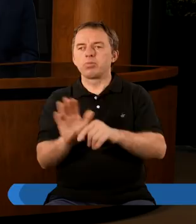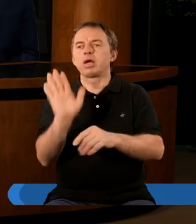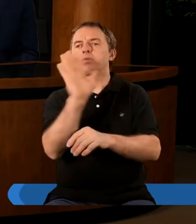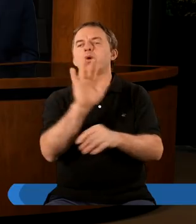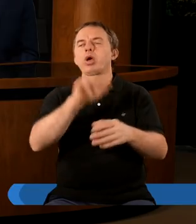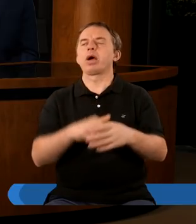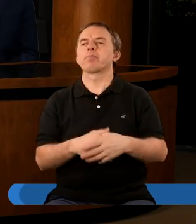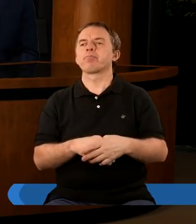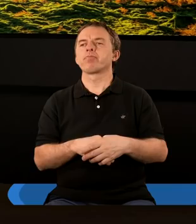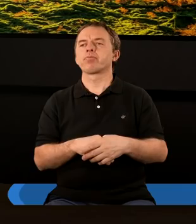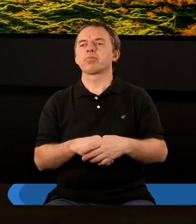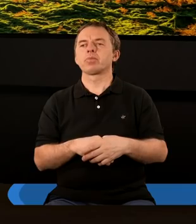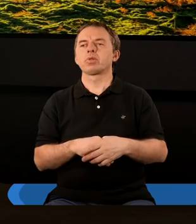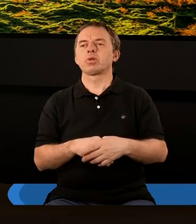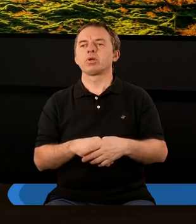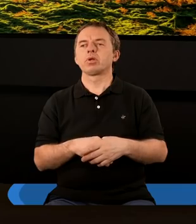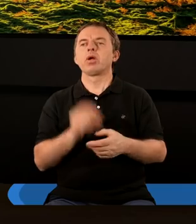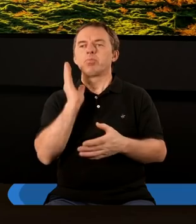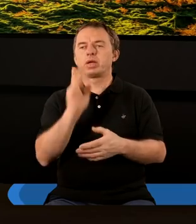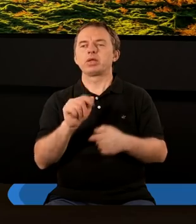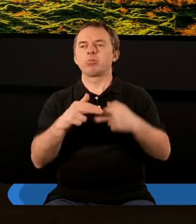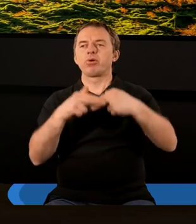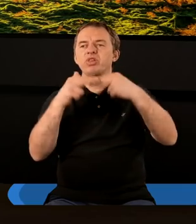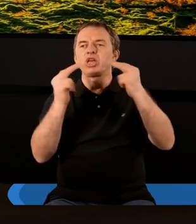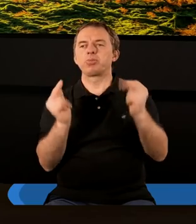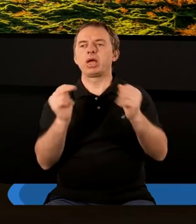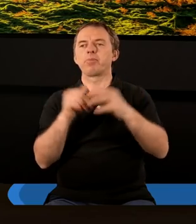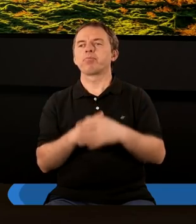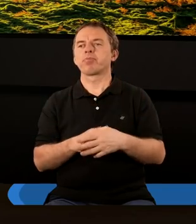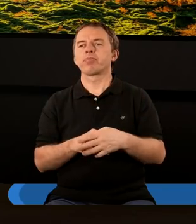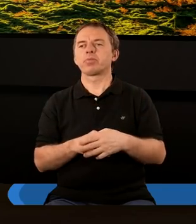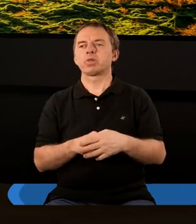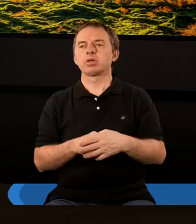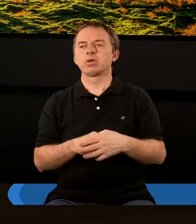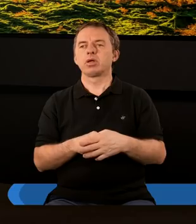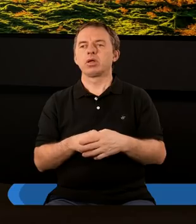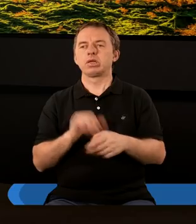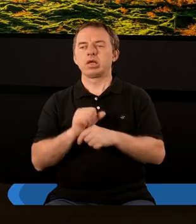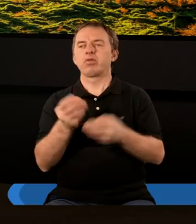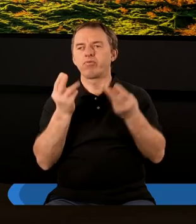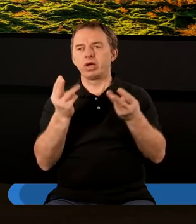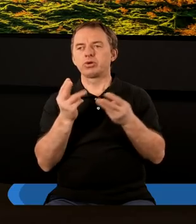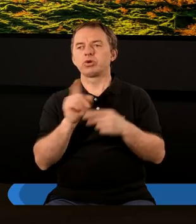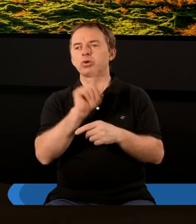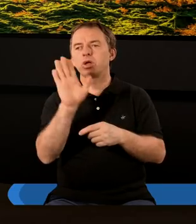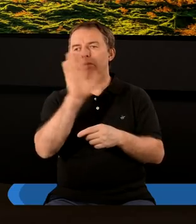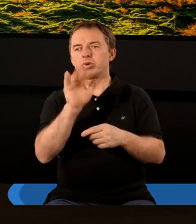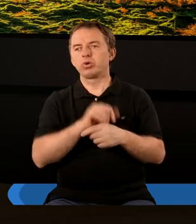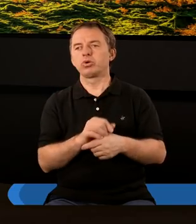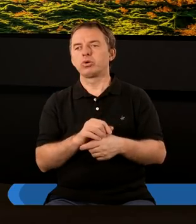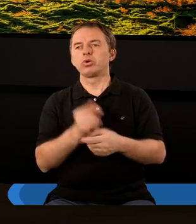Boga, prawda? Kiedy właśnie będziemy tam w niebie i to jest istotne, że Pan Bóg